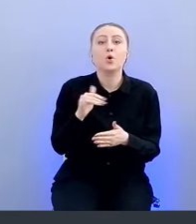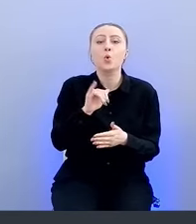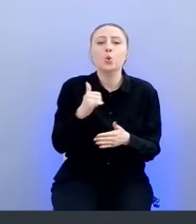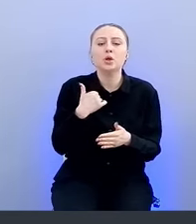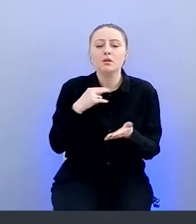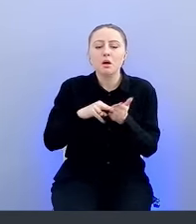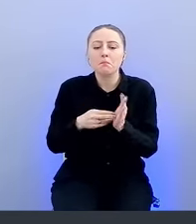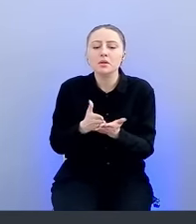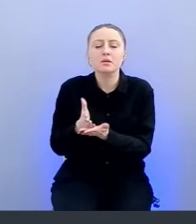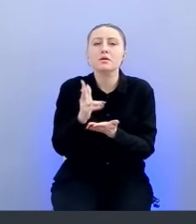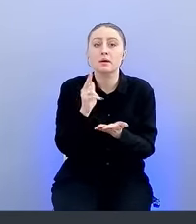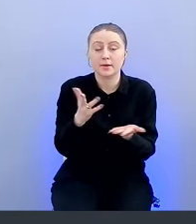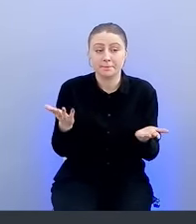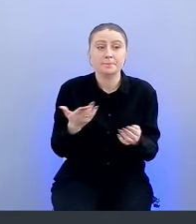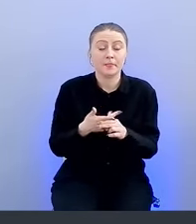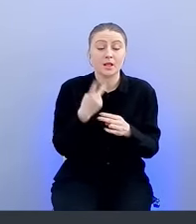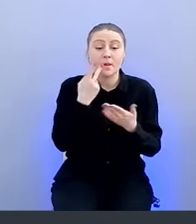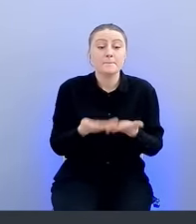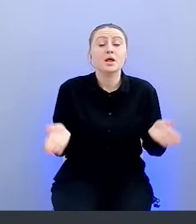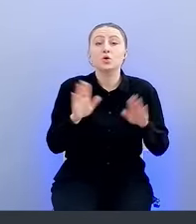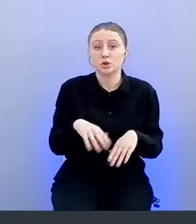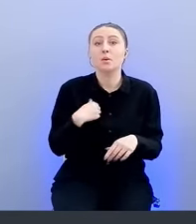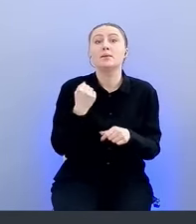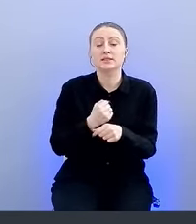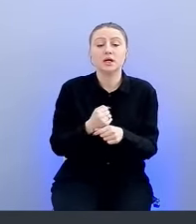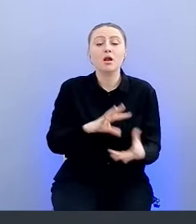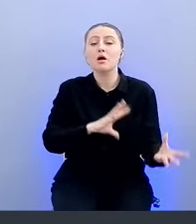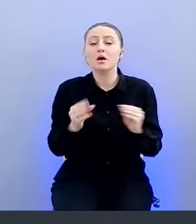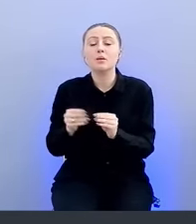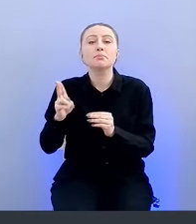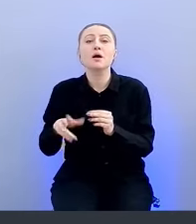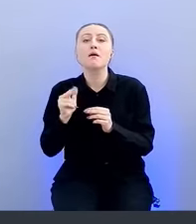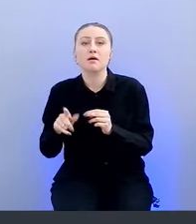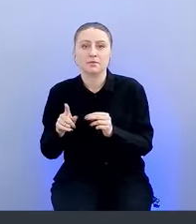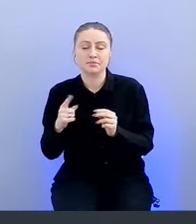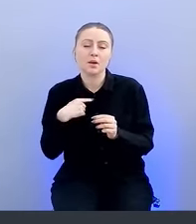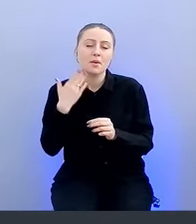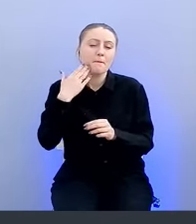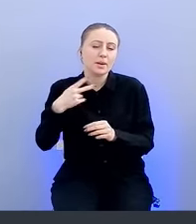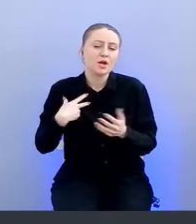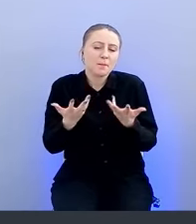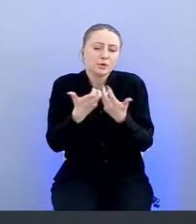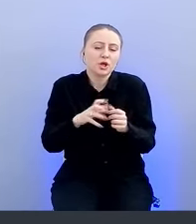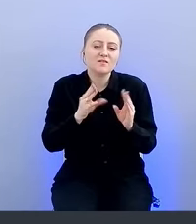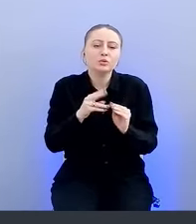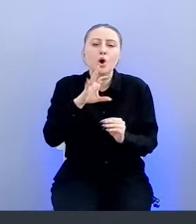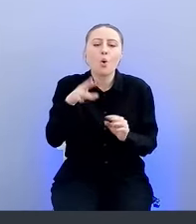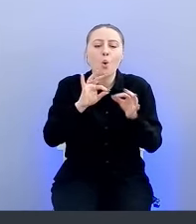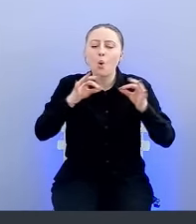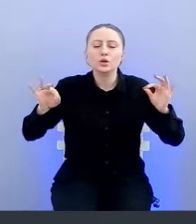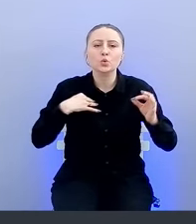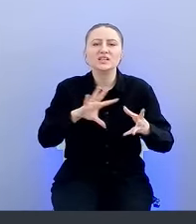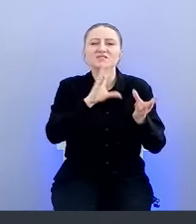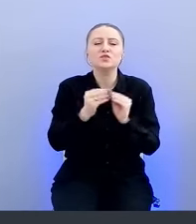нам двигаться. И эту переоценку мы сделали. Что у нас получилось? Мы примерно посчитали, а сколько же у нас вообще кода, под что нам